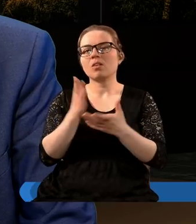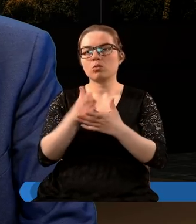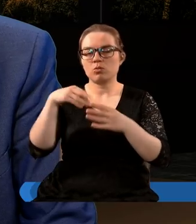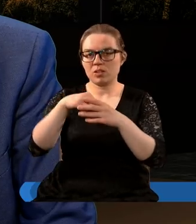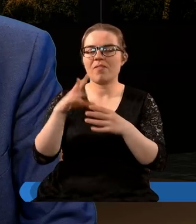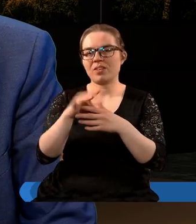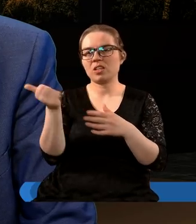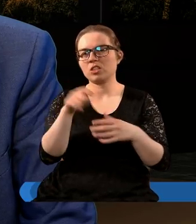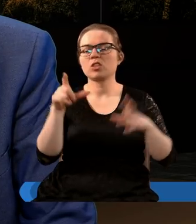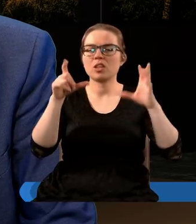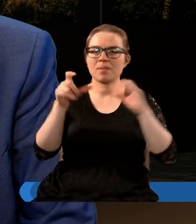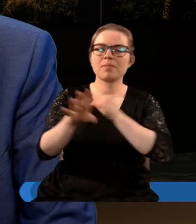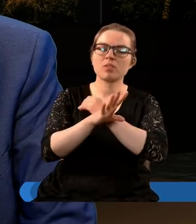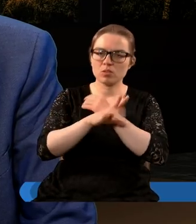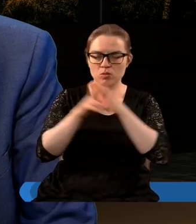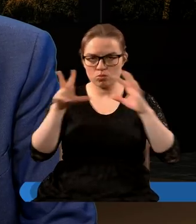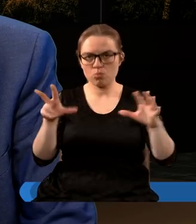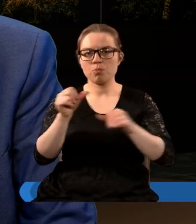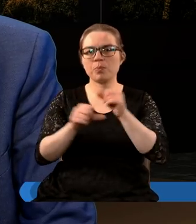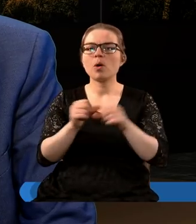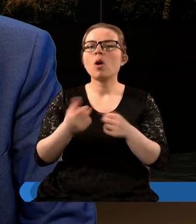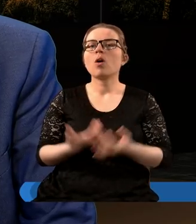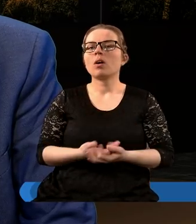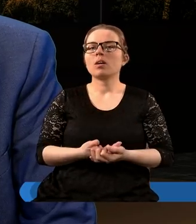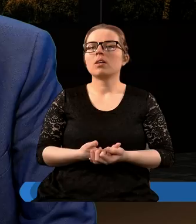1798 roku,